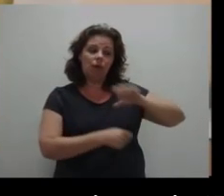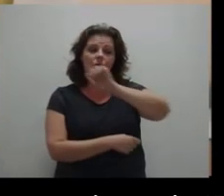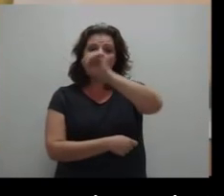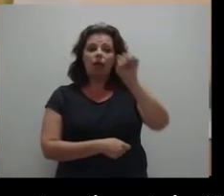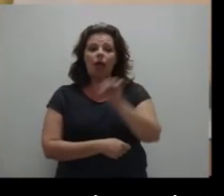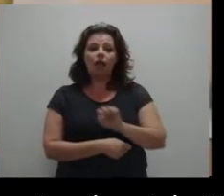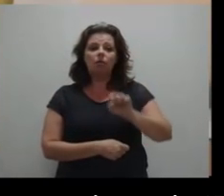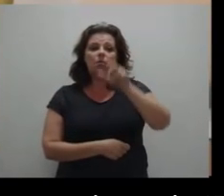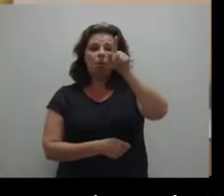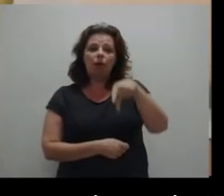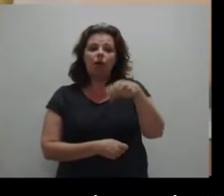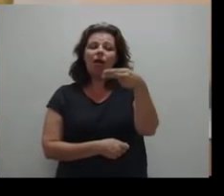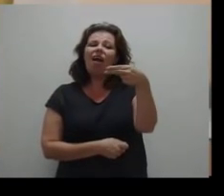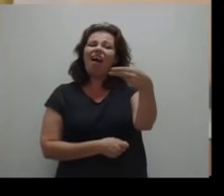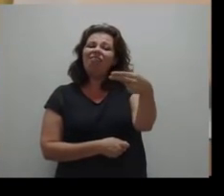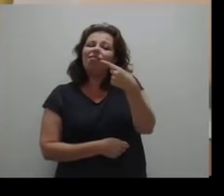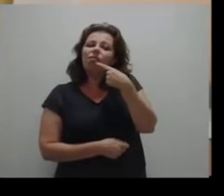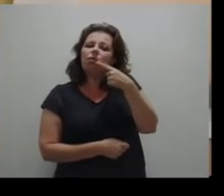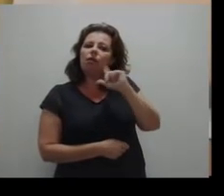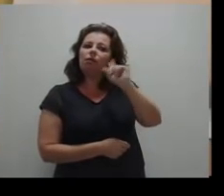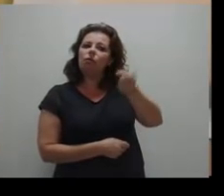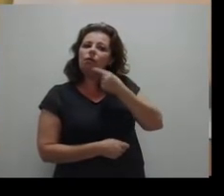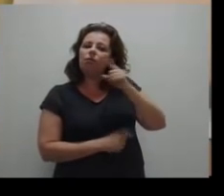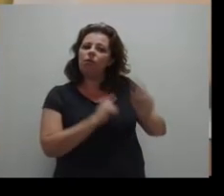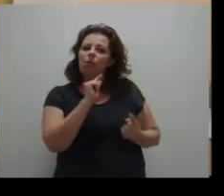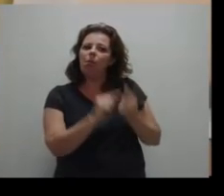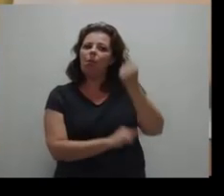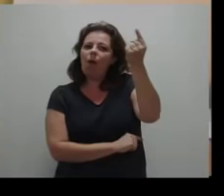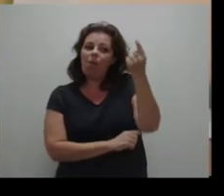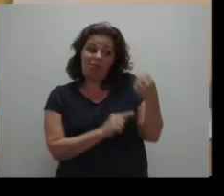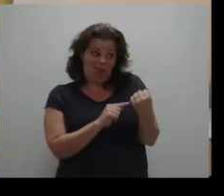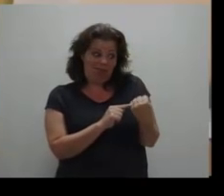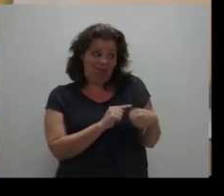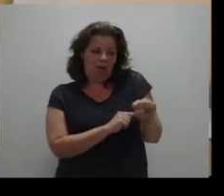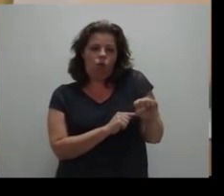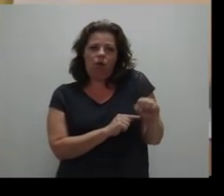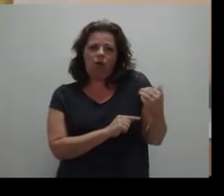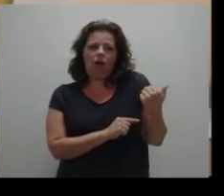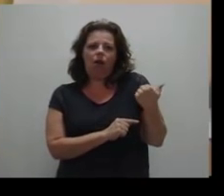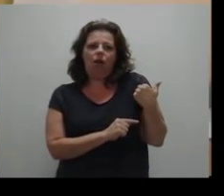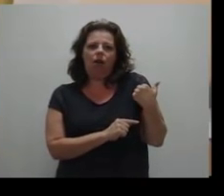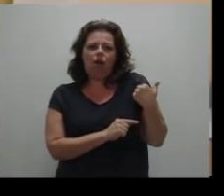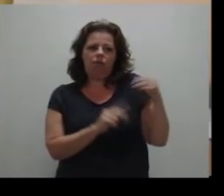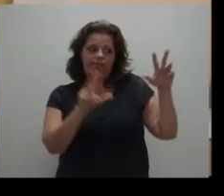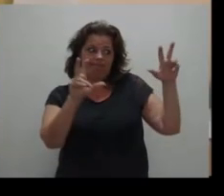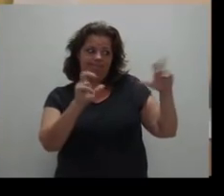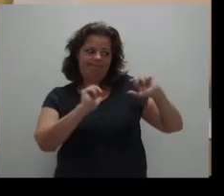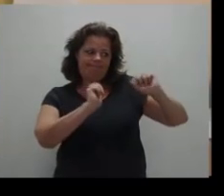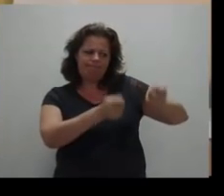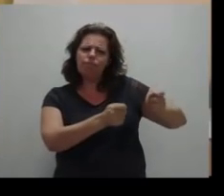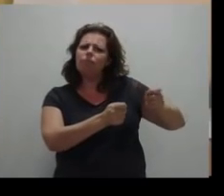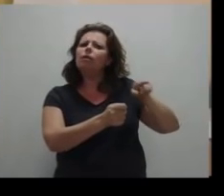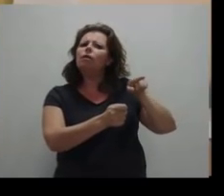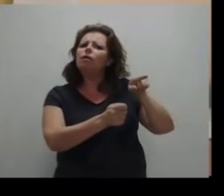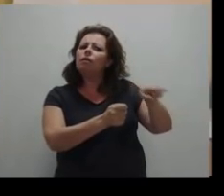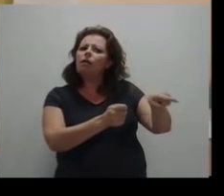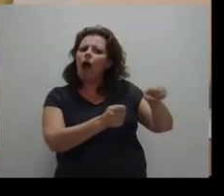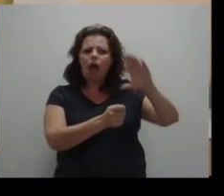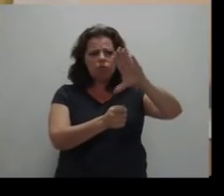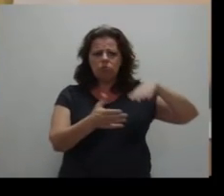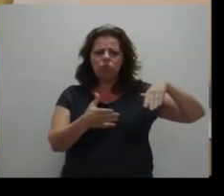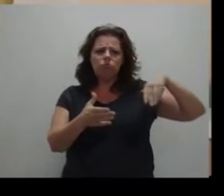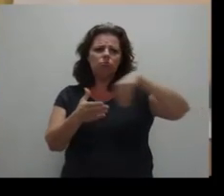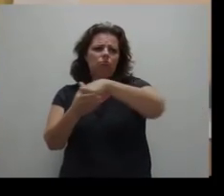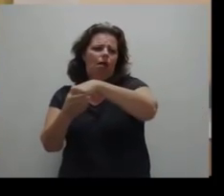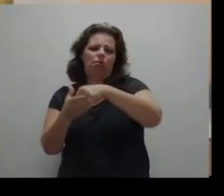néonatale, SPN, fait incontestablement partie pour moi de